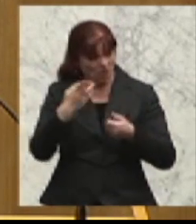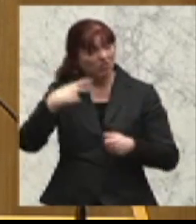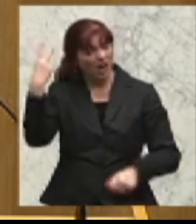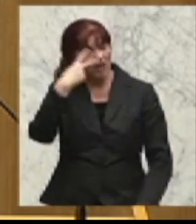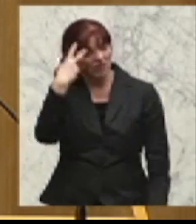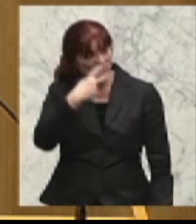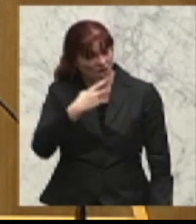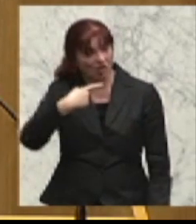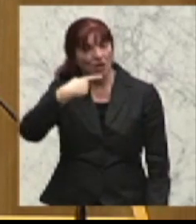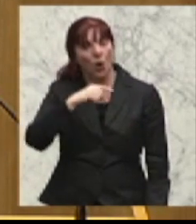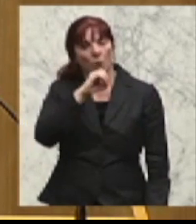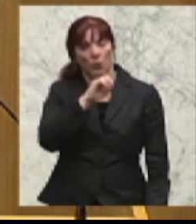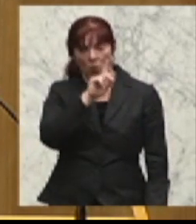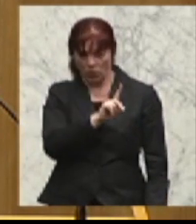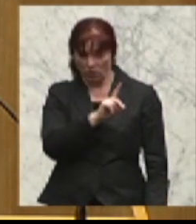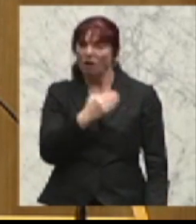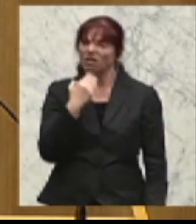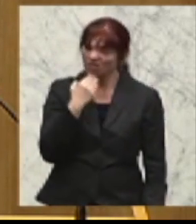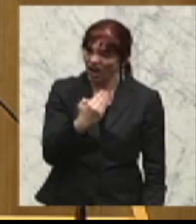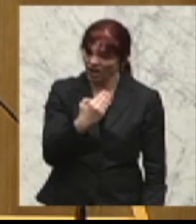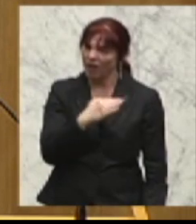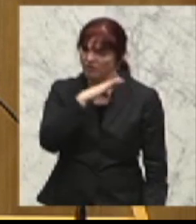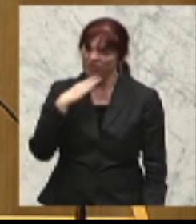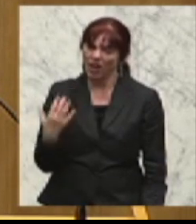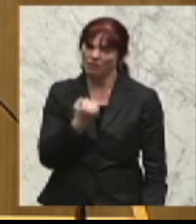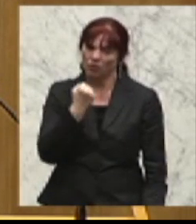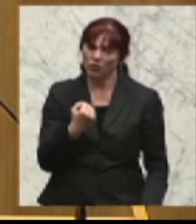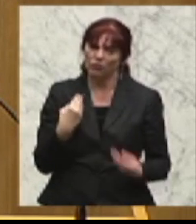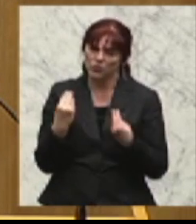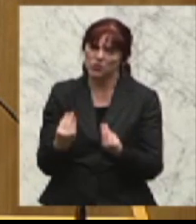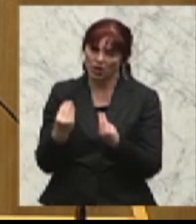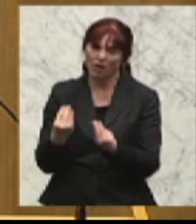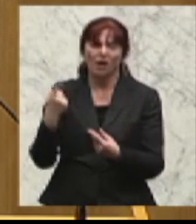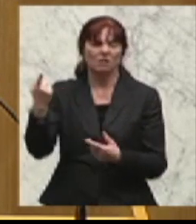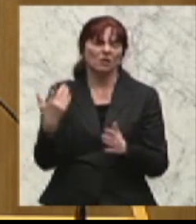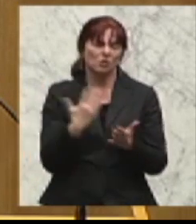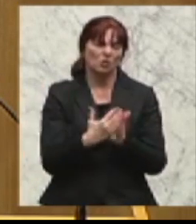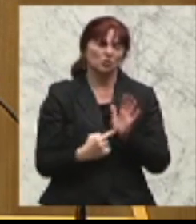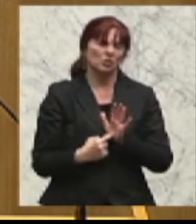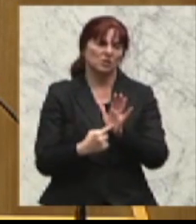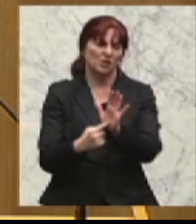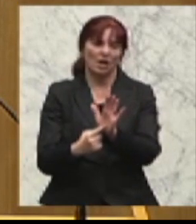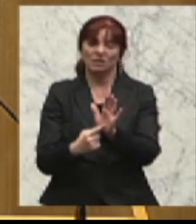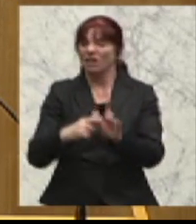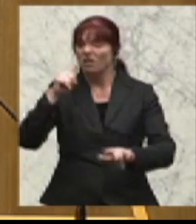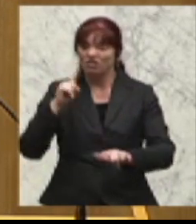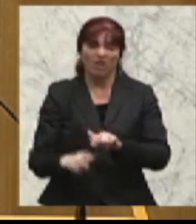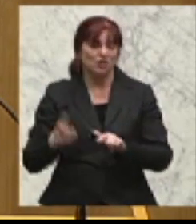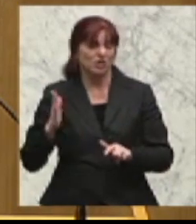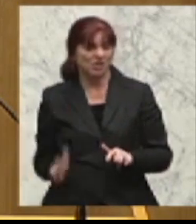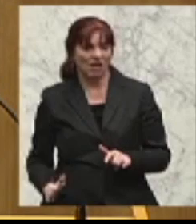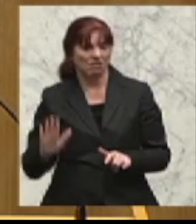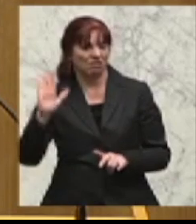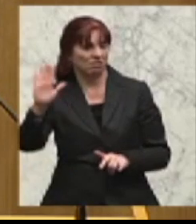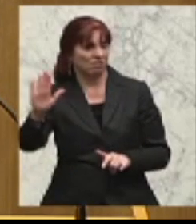wünsche ich Ihnen aber viel Erfolg. Und das ist einmal mehr ein Zeichen, dass Sie auf der völlig falschen Seite stehen. Dass